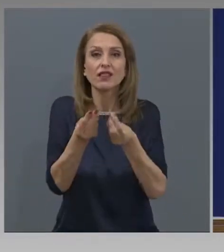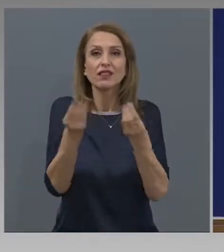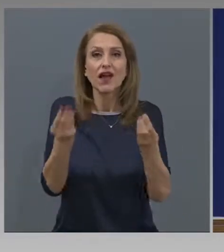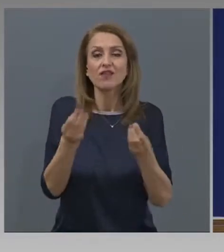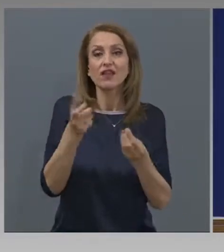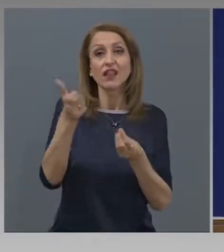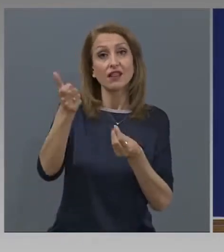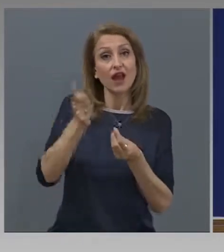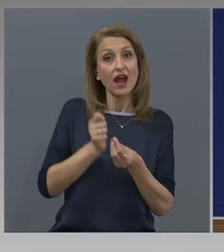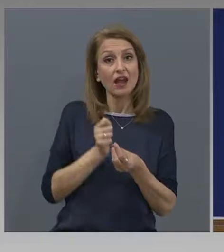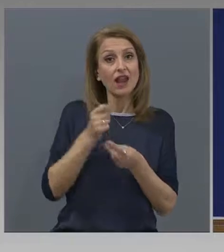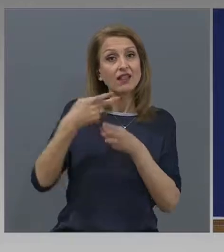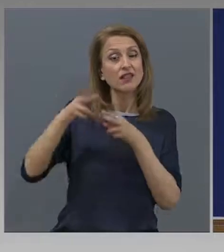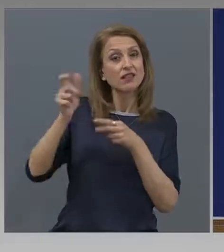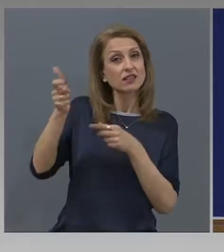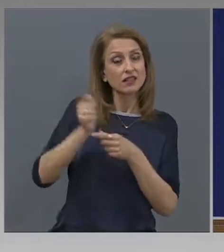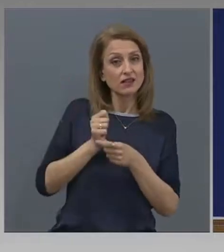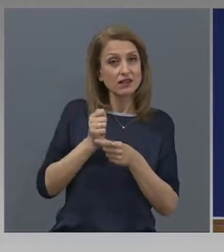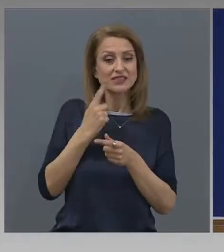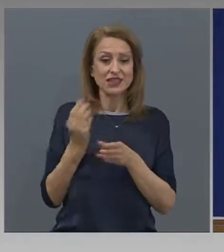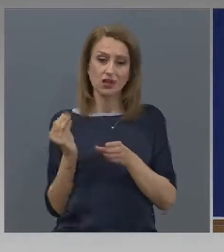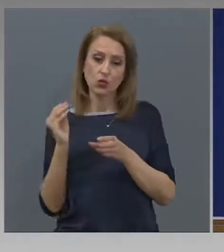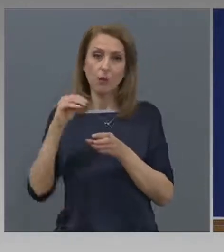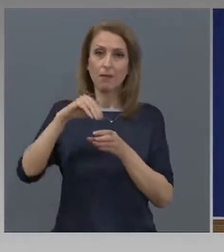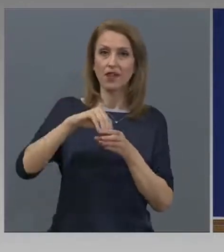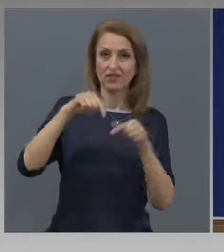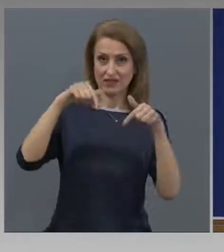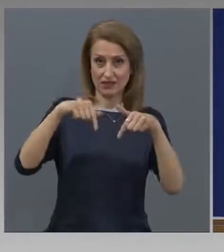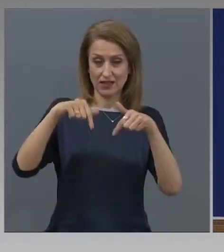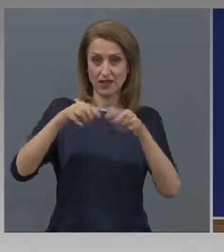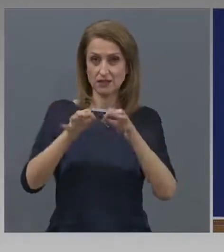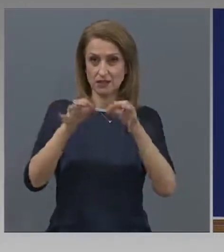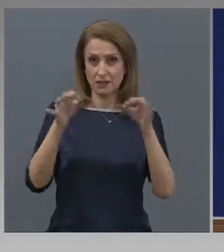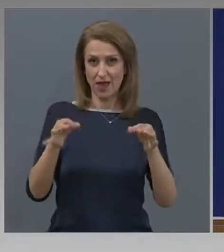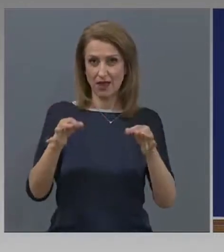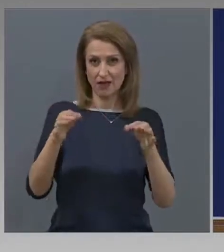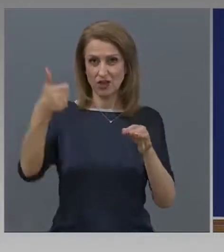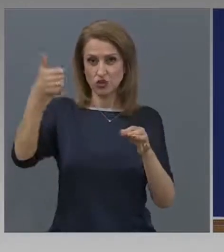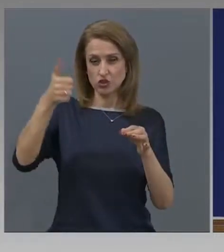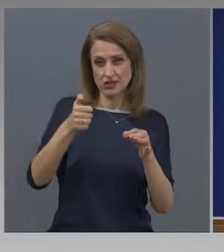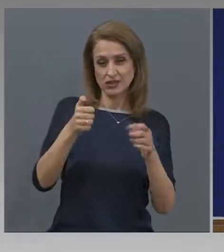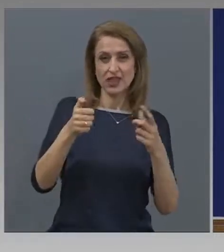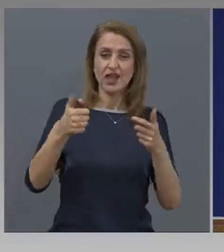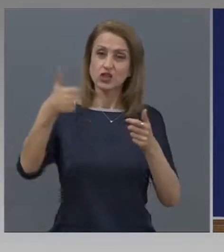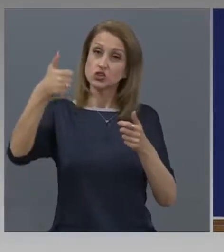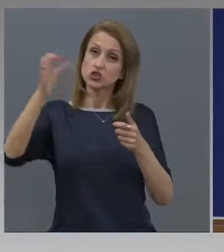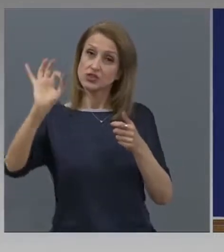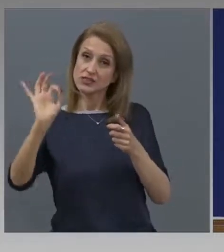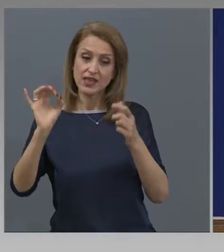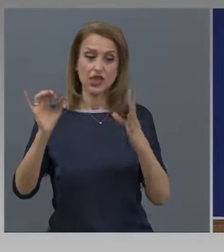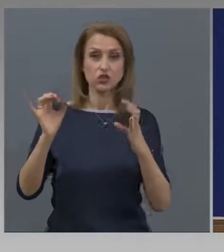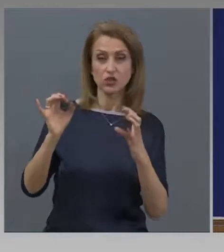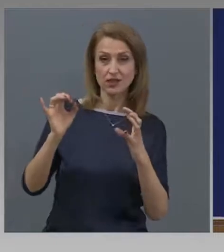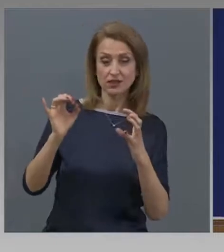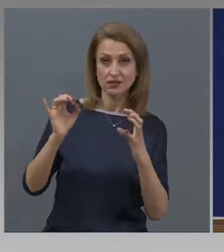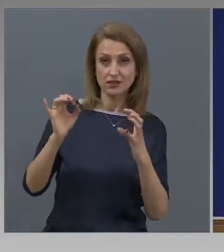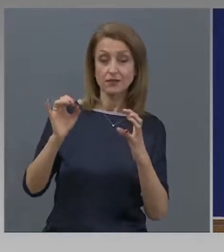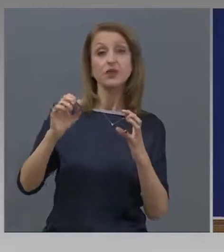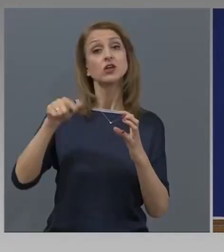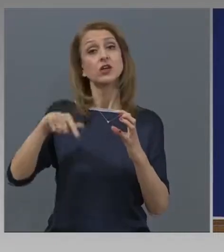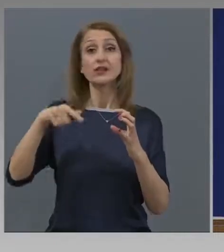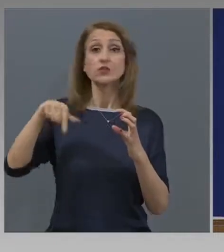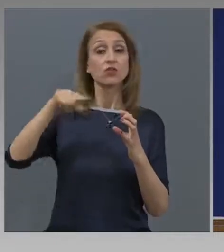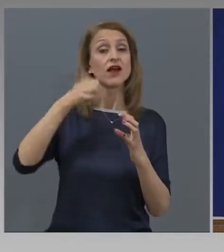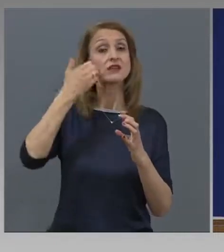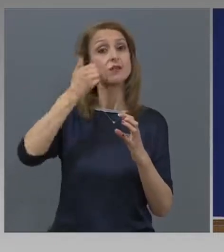кредити за допълване на тази мярка 60 към 40, която ще се използва и от други европейски държави. И